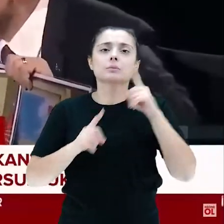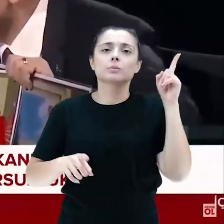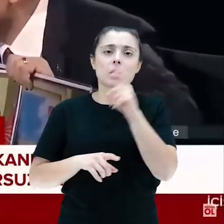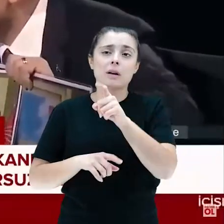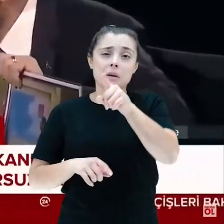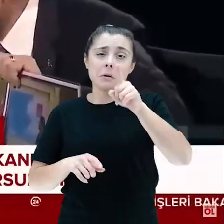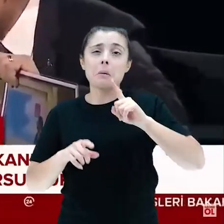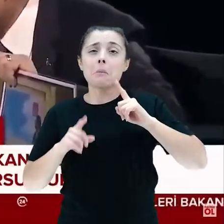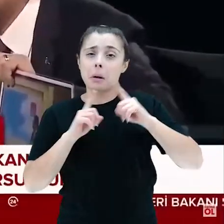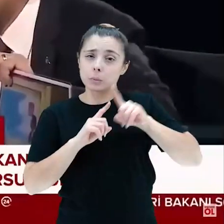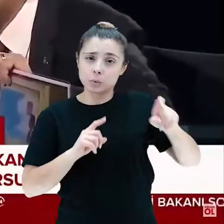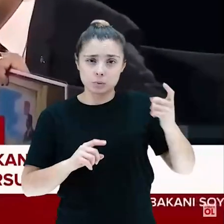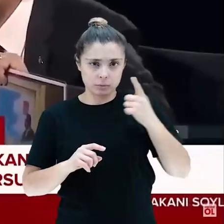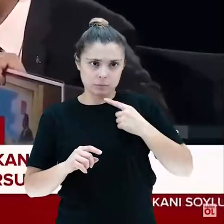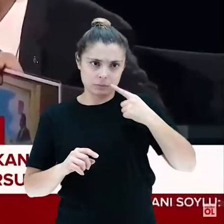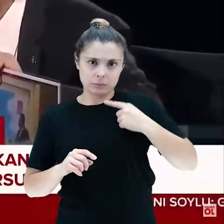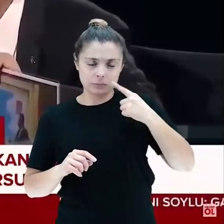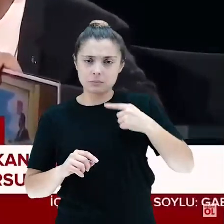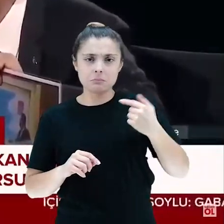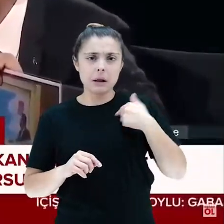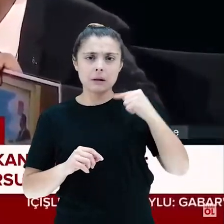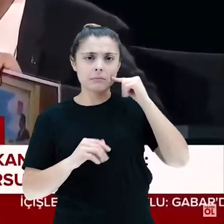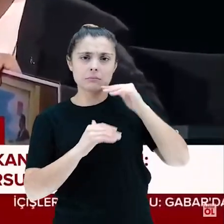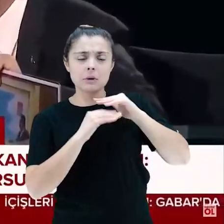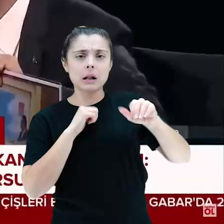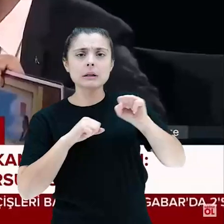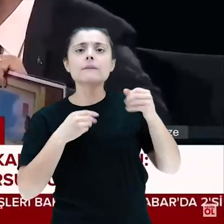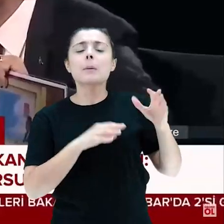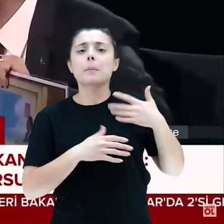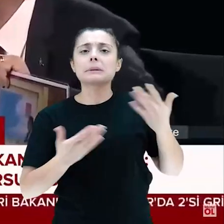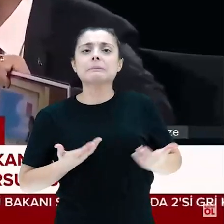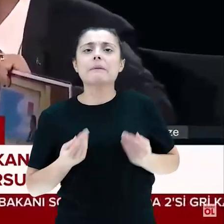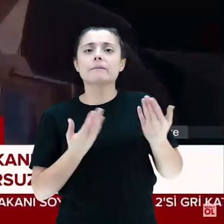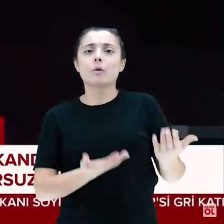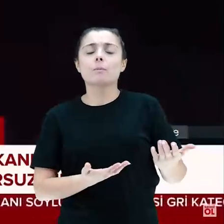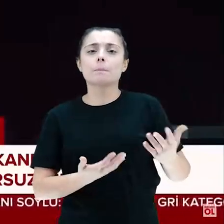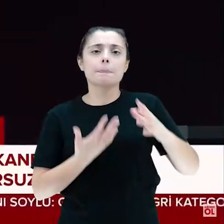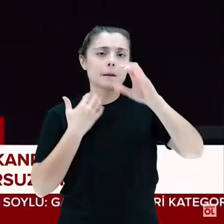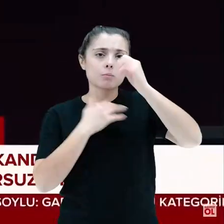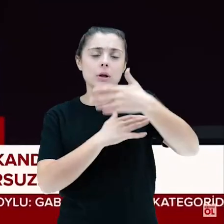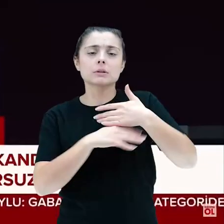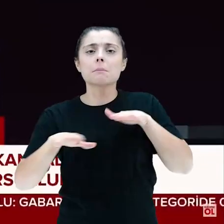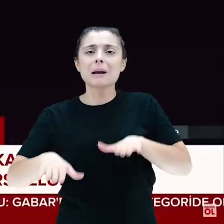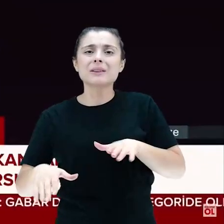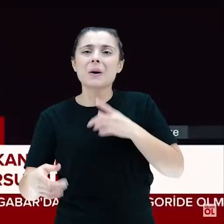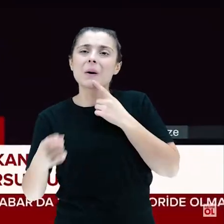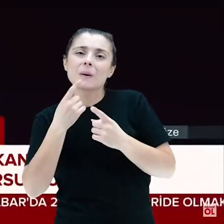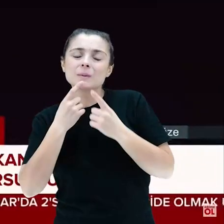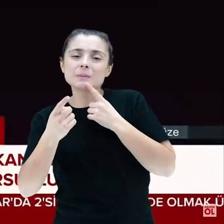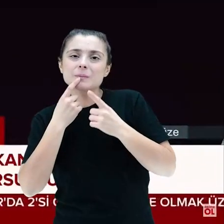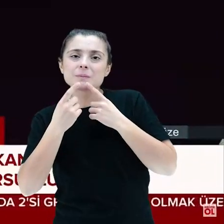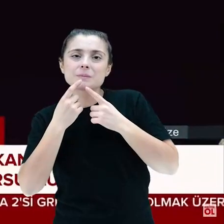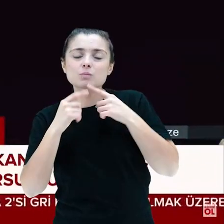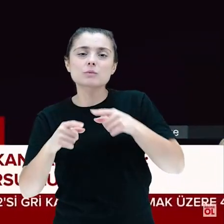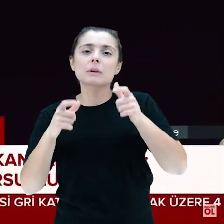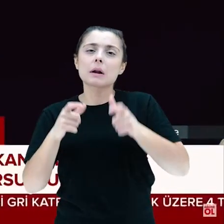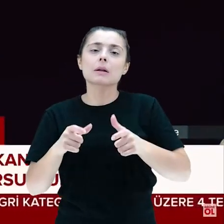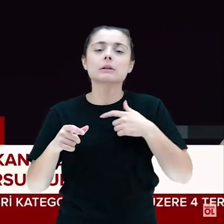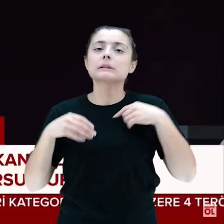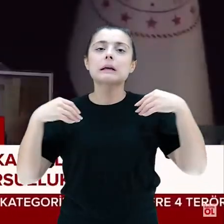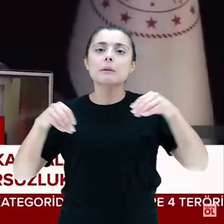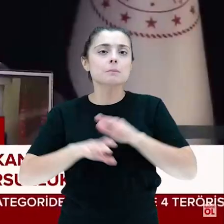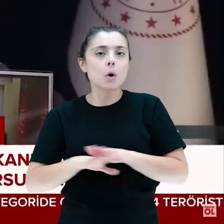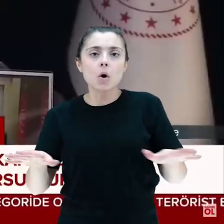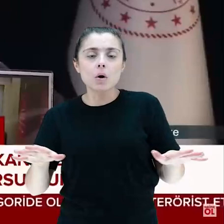yargılanacaksınız. Hani bize ikide bir yargılanacaksınız diyor ya ben vatanama ihanet etmiyorum, vatanama hizmet ediyorum. Büyükelçiyle masada